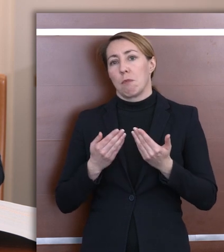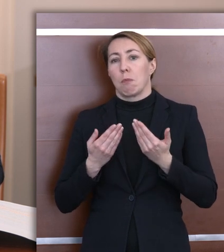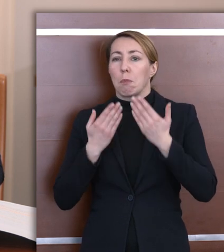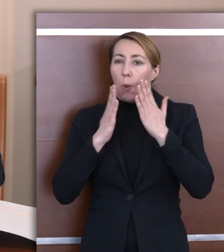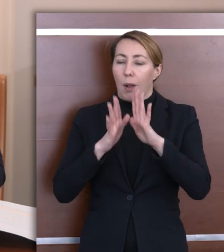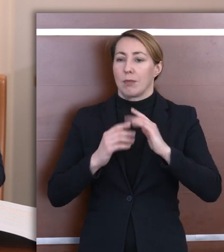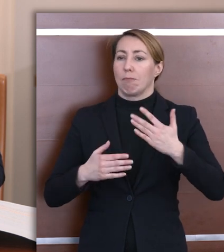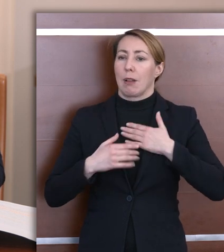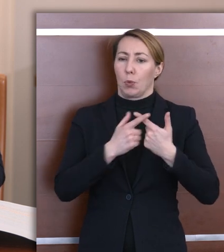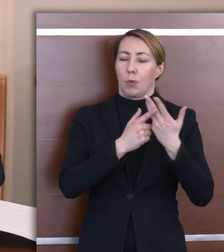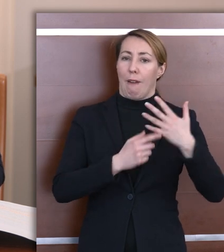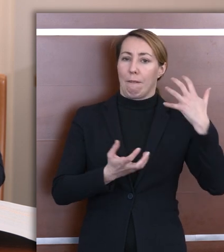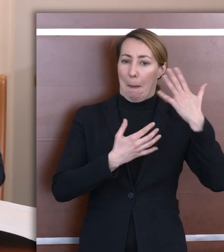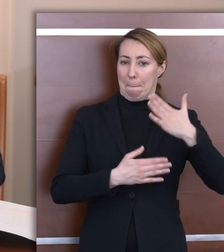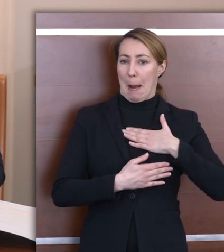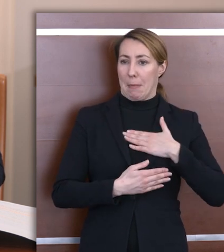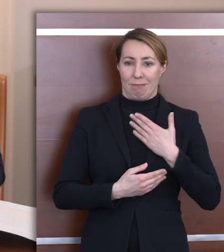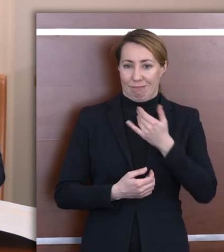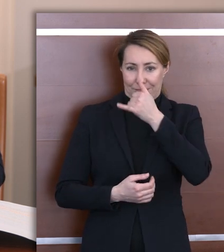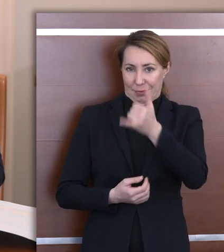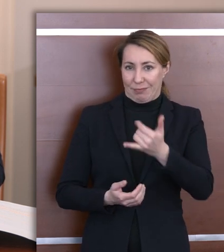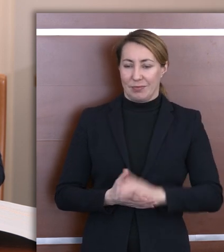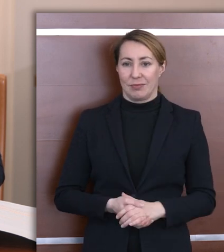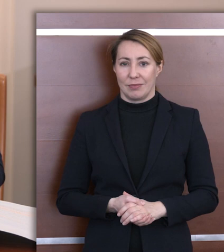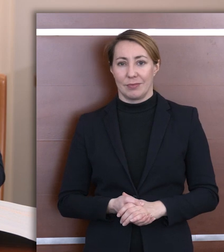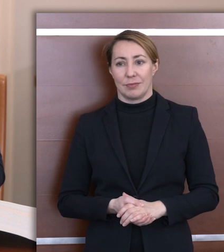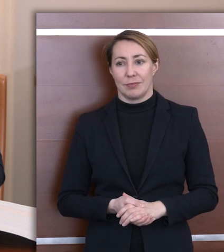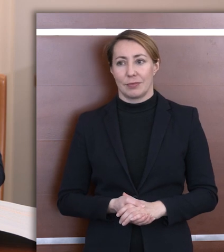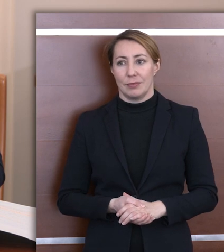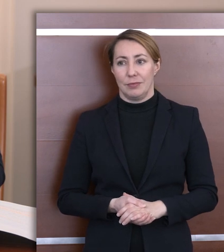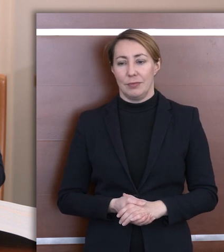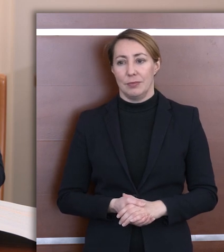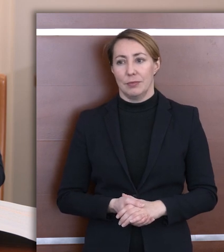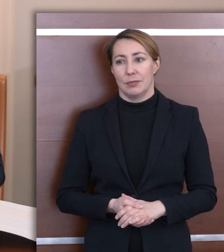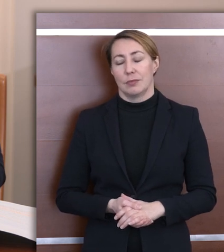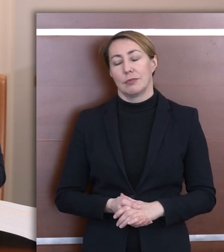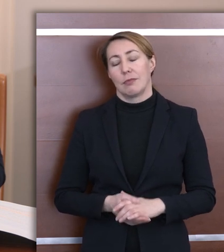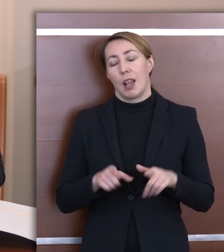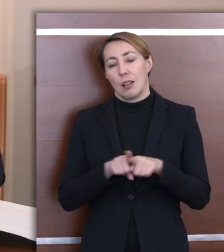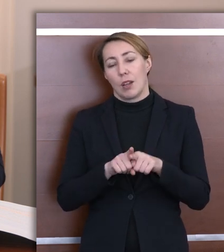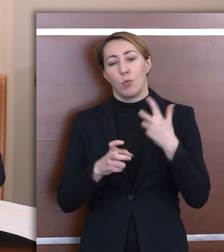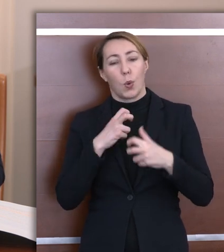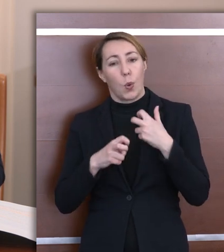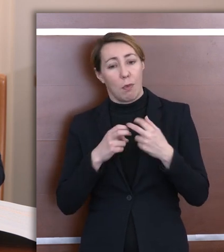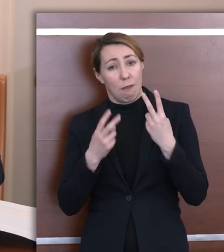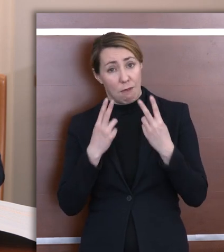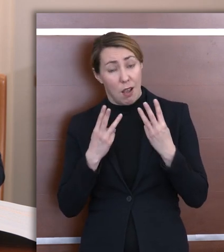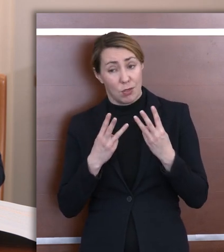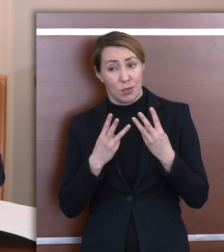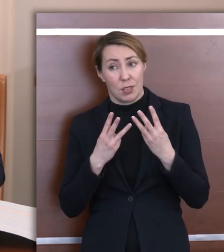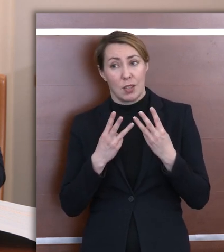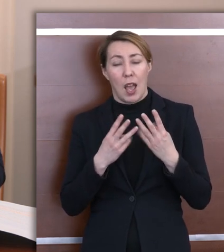posiadaną wiedzą. I problem też istotny, ponieważ ważne, żeby dzieci